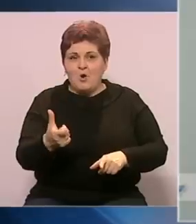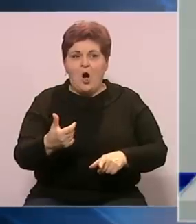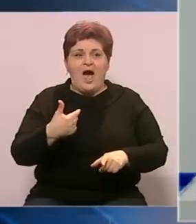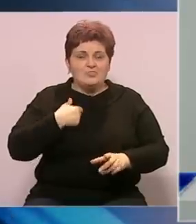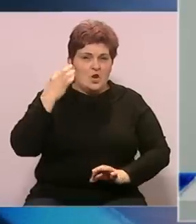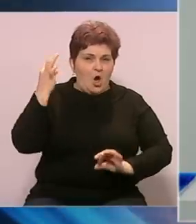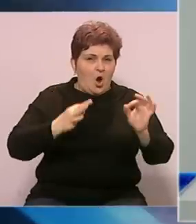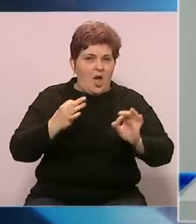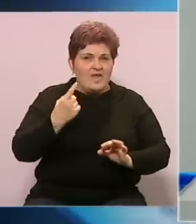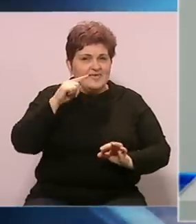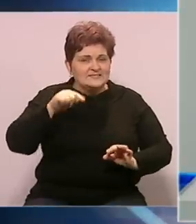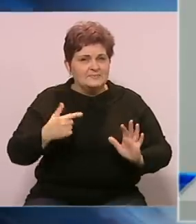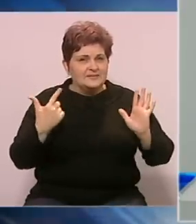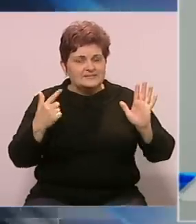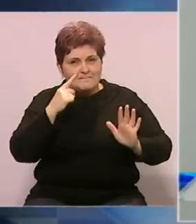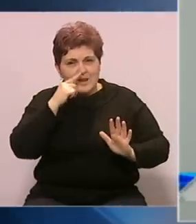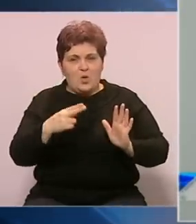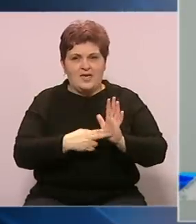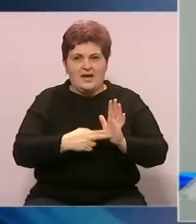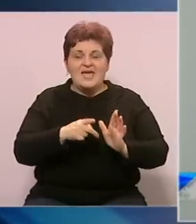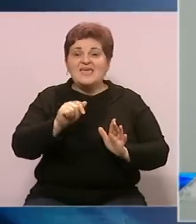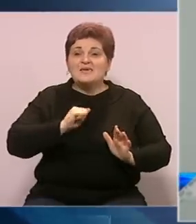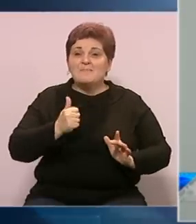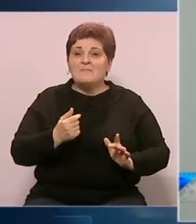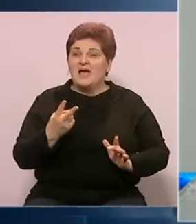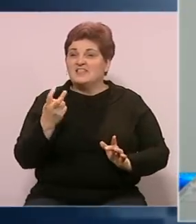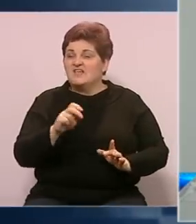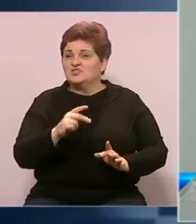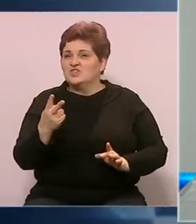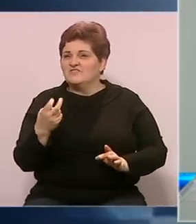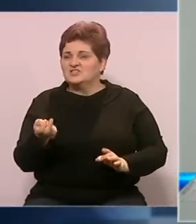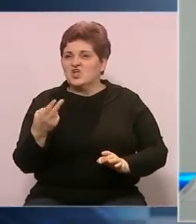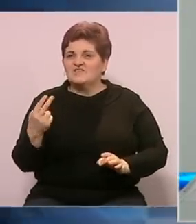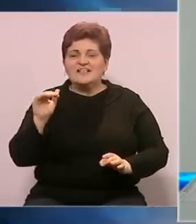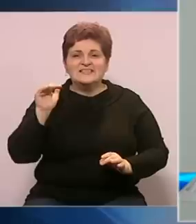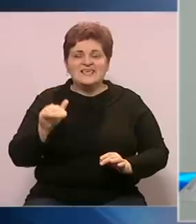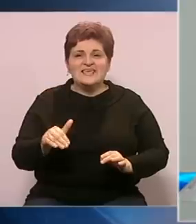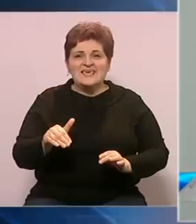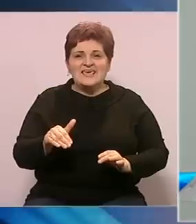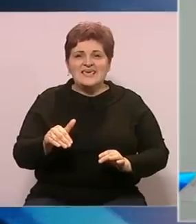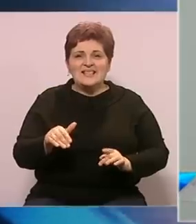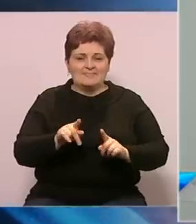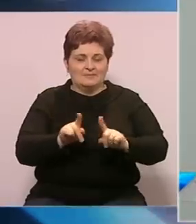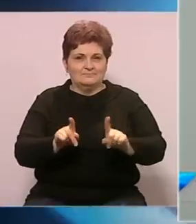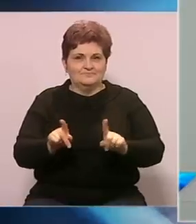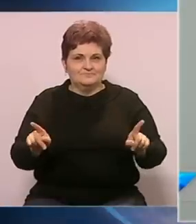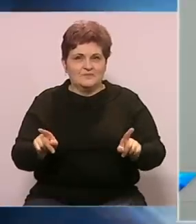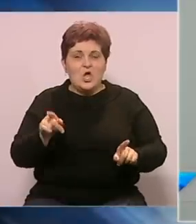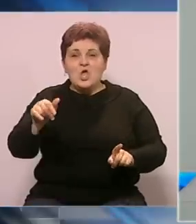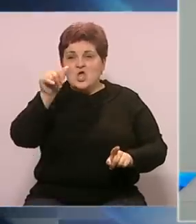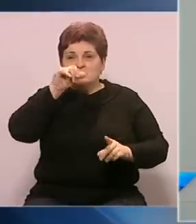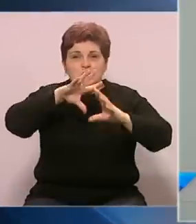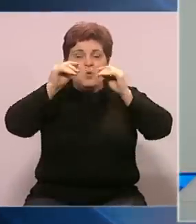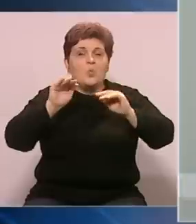naša procena oko 1,7 miliona. Dakle, imamo tu već 200-220 hiljada odstupanja u onome što su oni